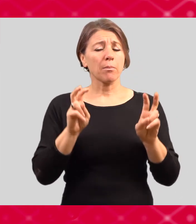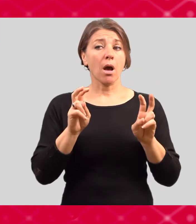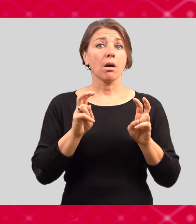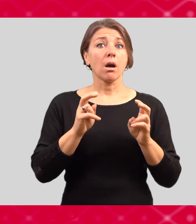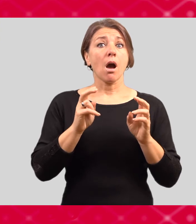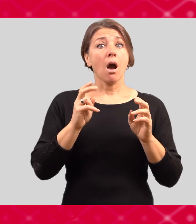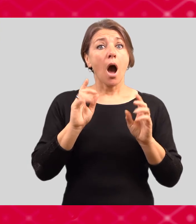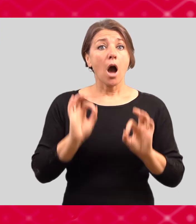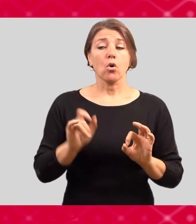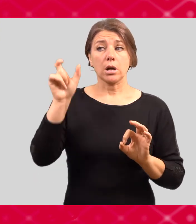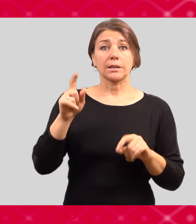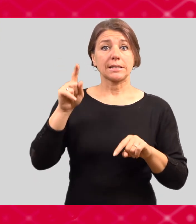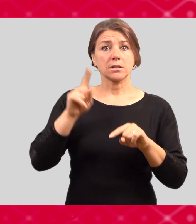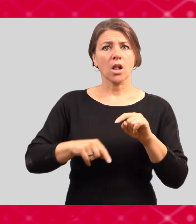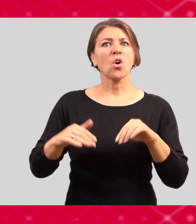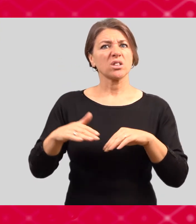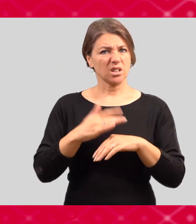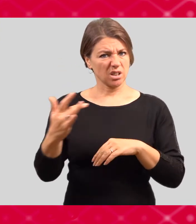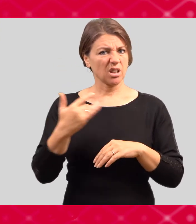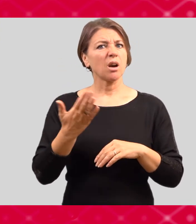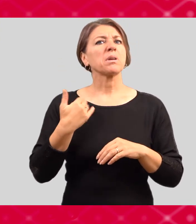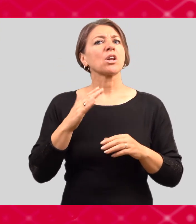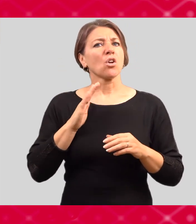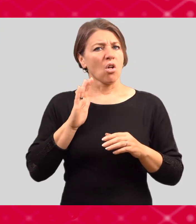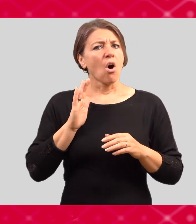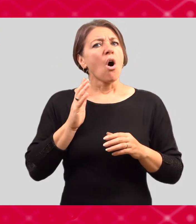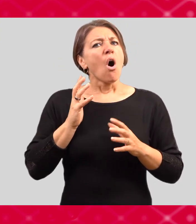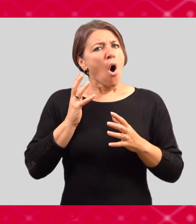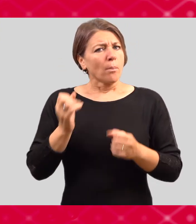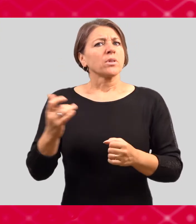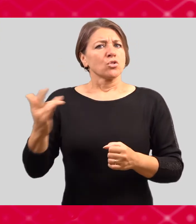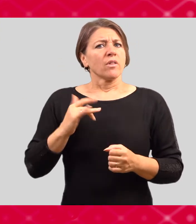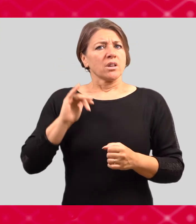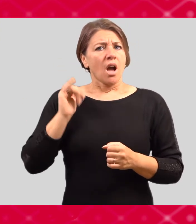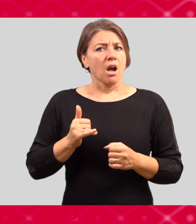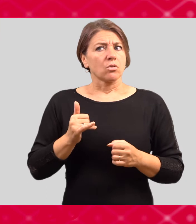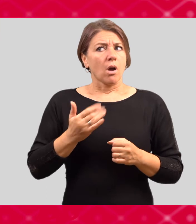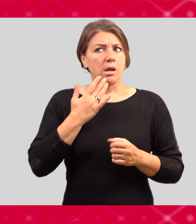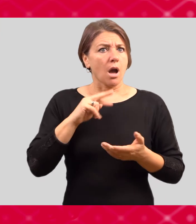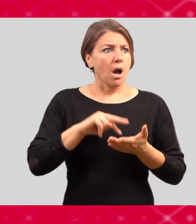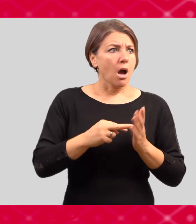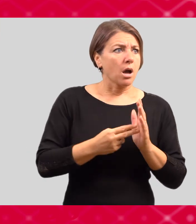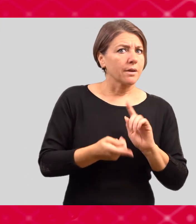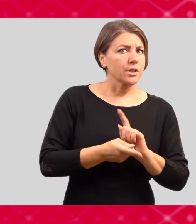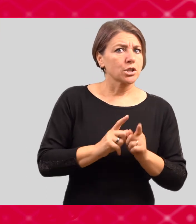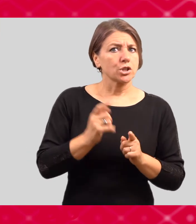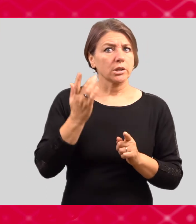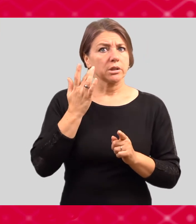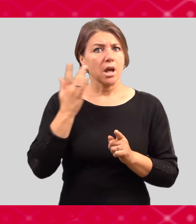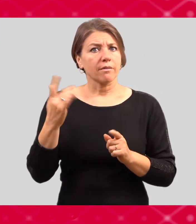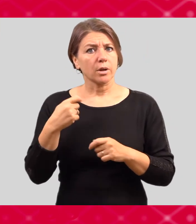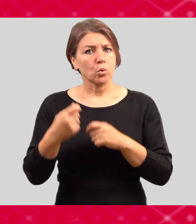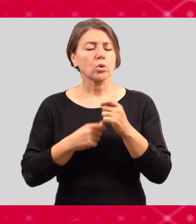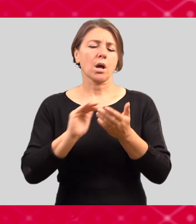potřeba mít nastavená transparentní pravidla, co tedy dělat a co nedělat, případně jak to